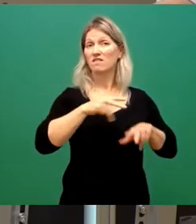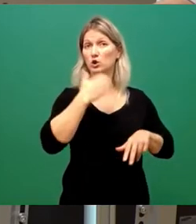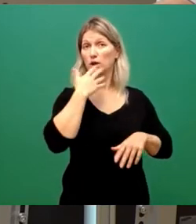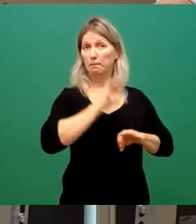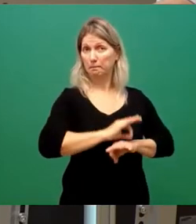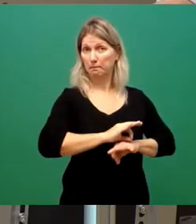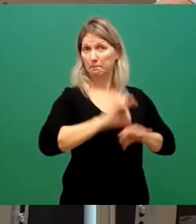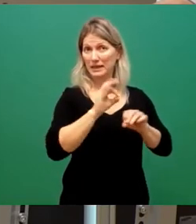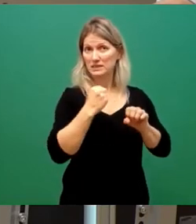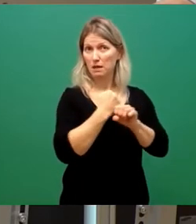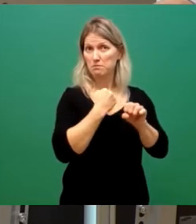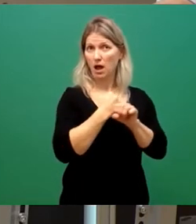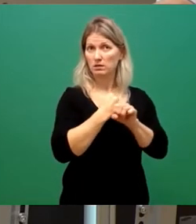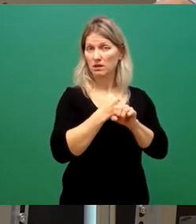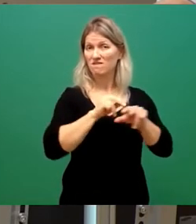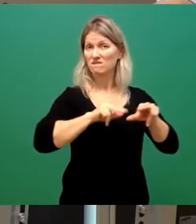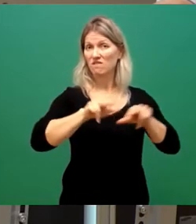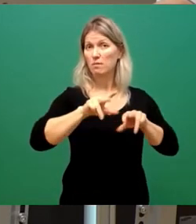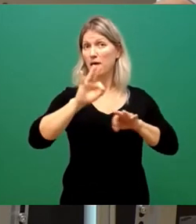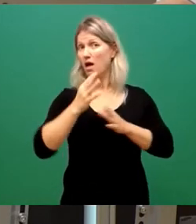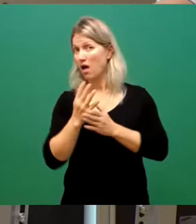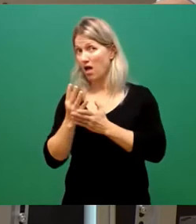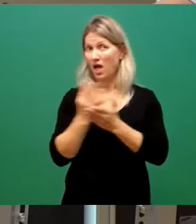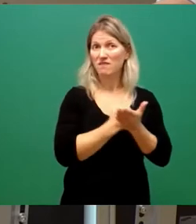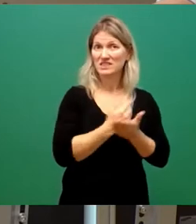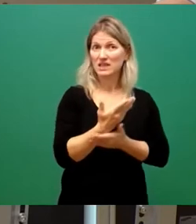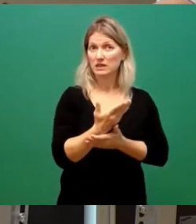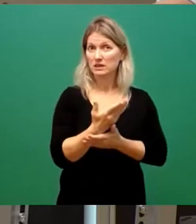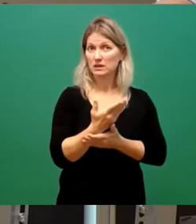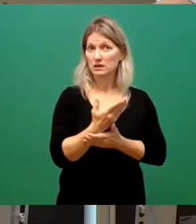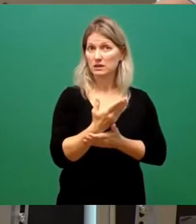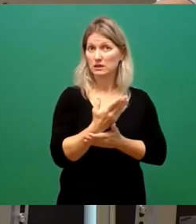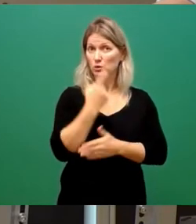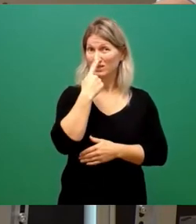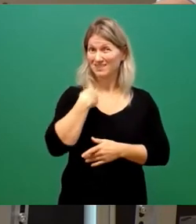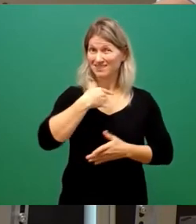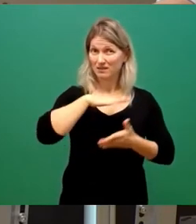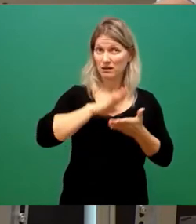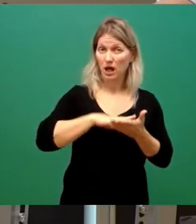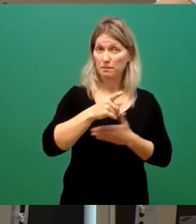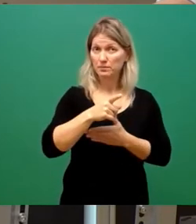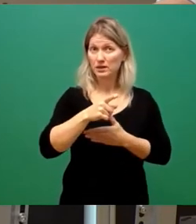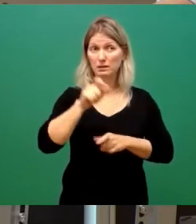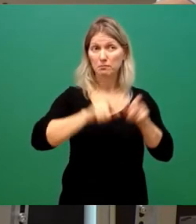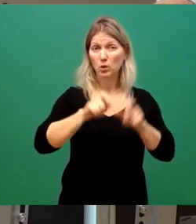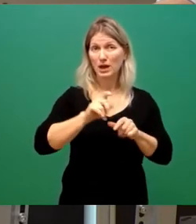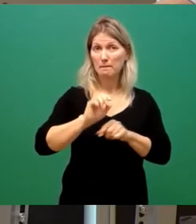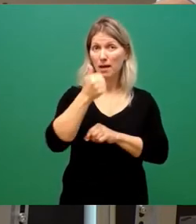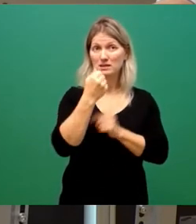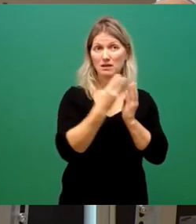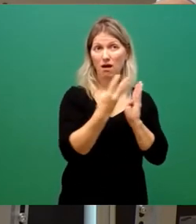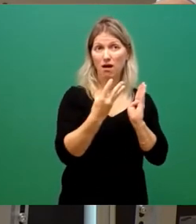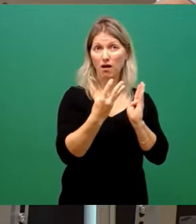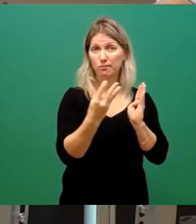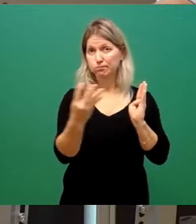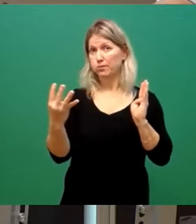Verwaltung effizienter machen, wenn wir dazu kommen, dass eine solche Ausweitung unserer Bürgermeisterriege dazu führt, dass wir